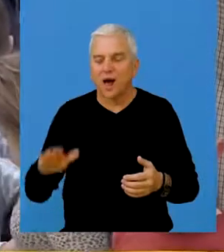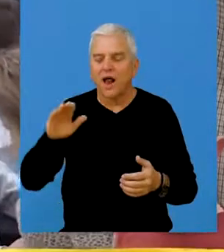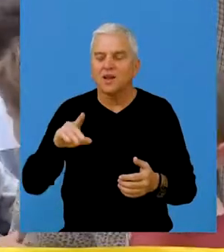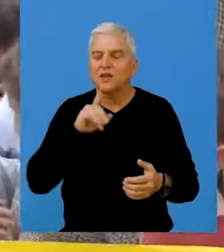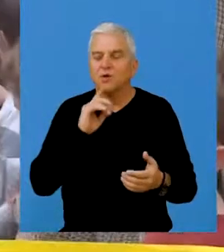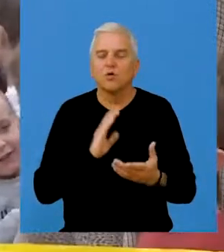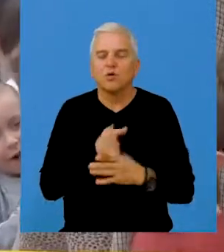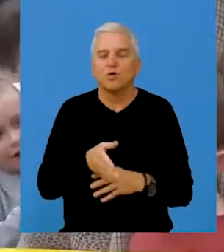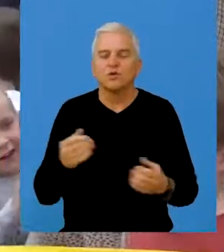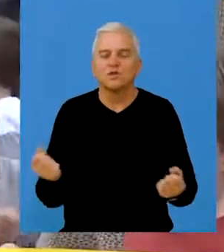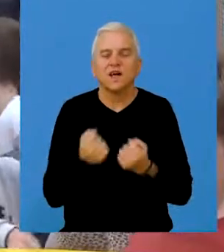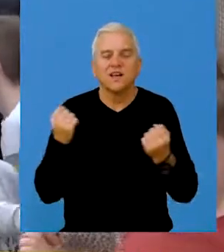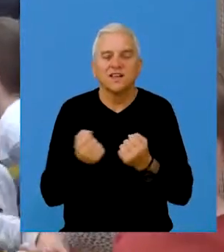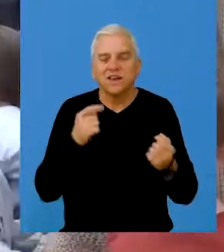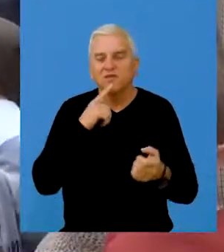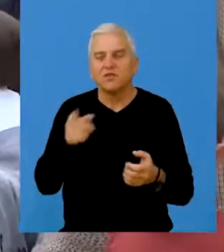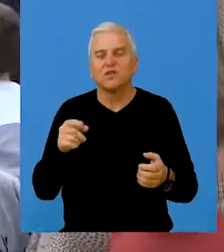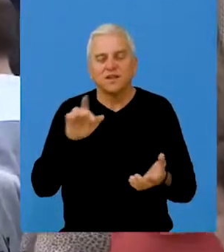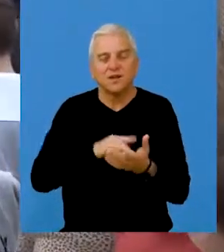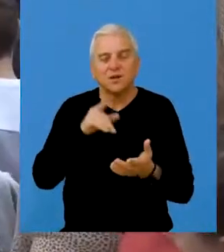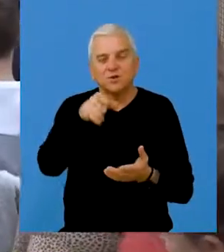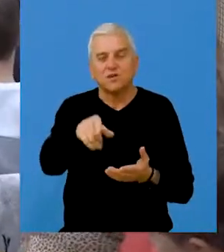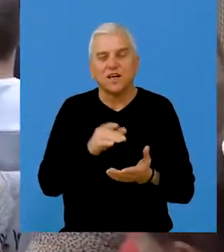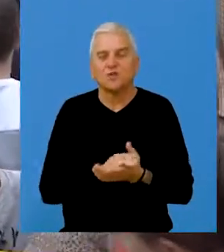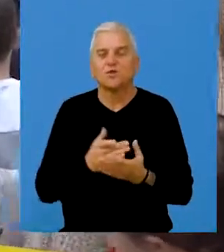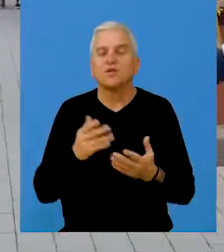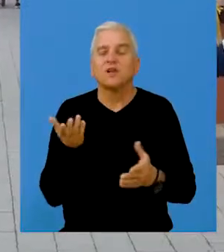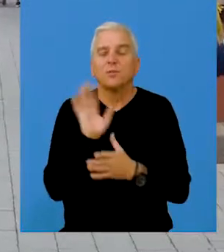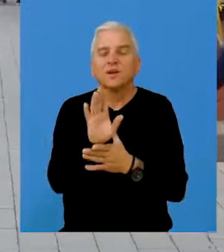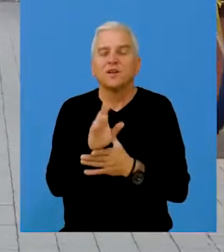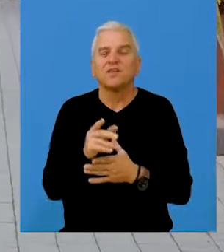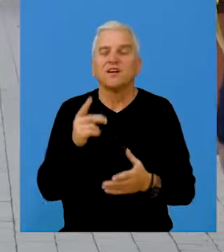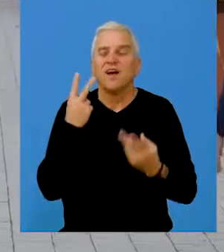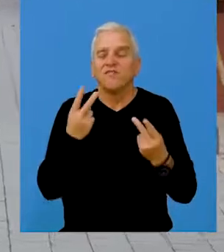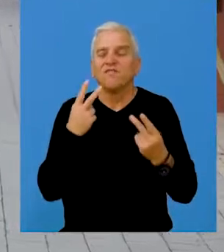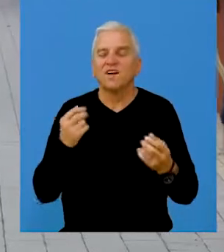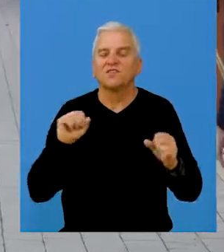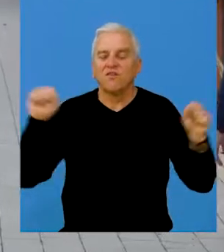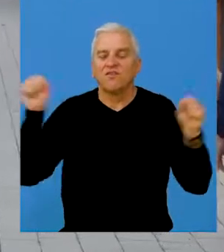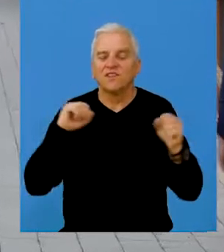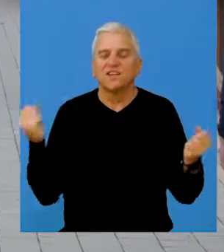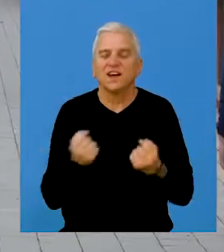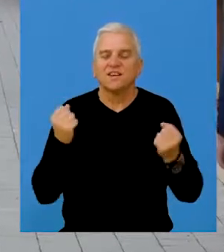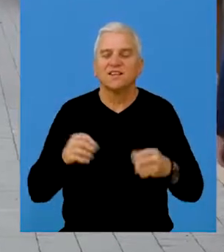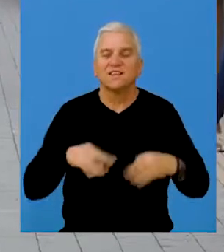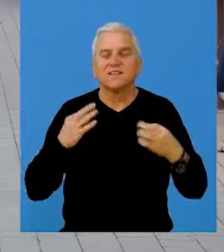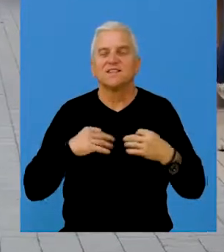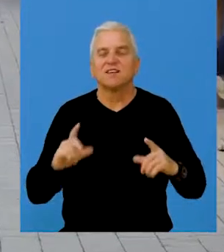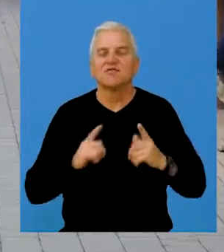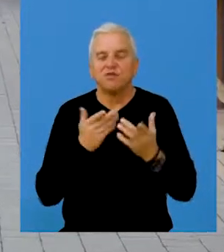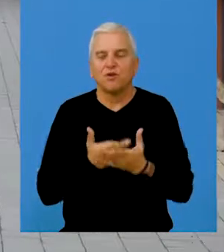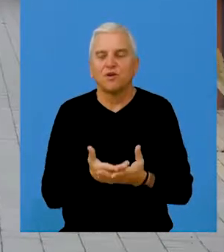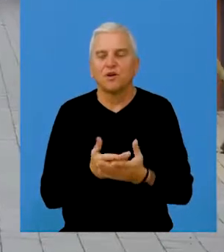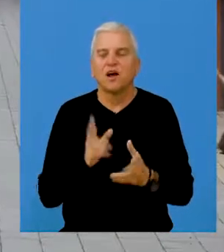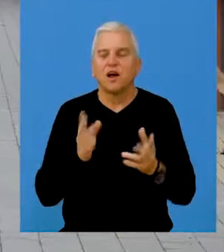najmlađih koji su kroz različite vrste aktivnosti na trgu oslobođenja predstavili značaj fizičke aktivnosti i zdravog načina